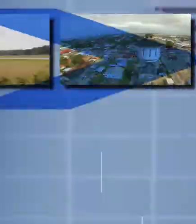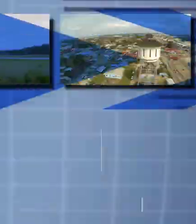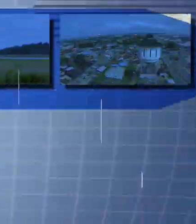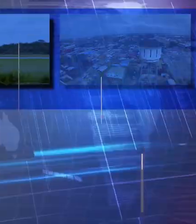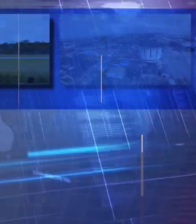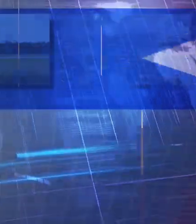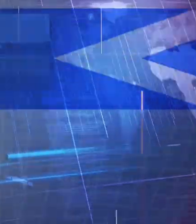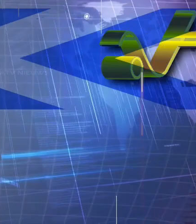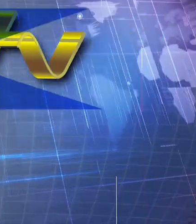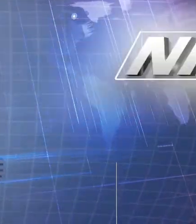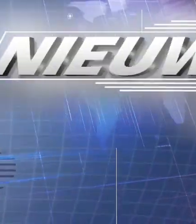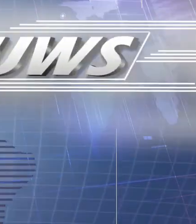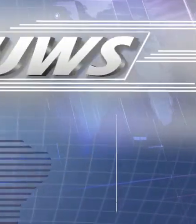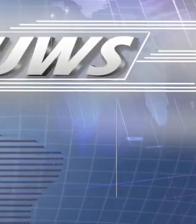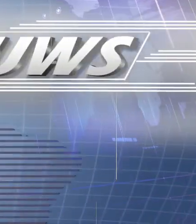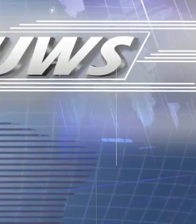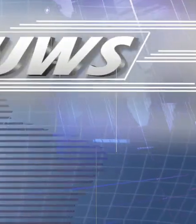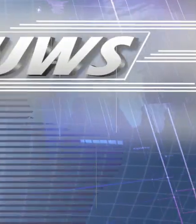Muziek